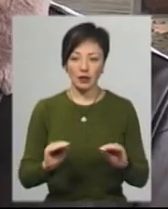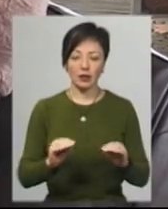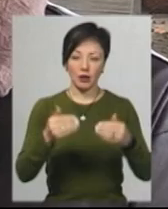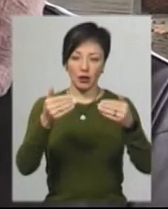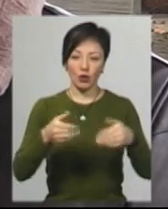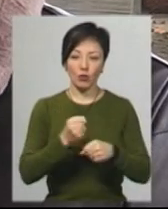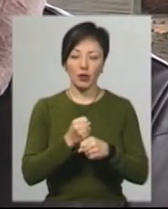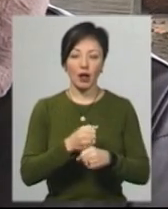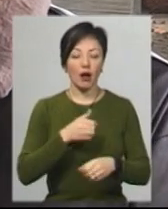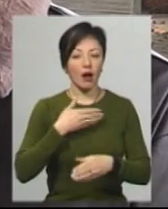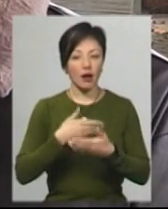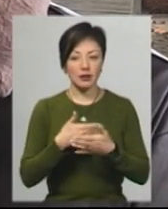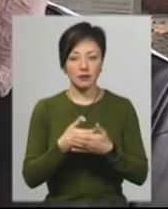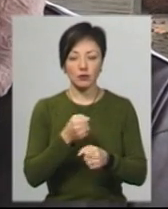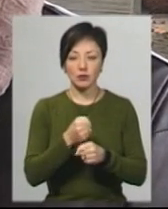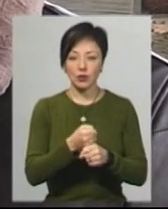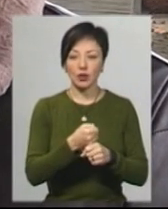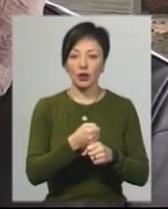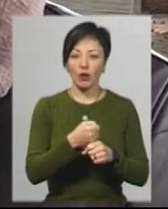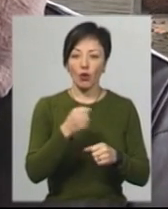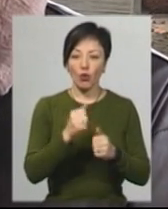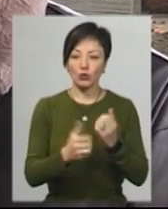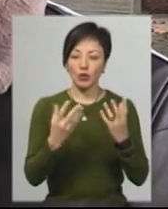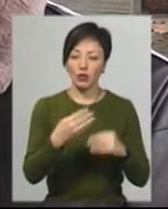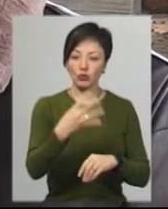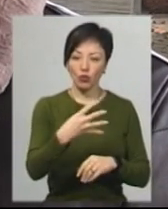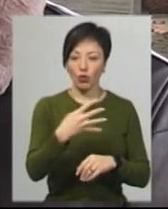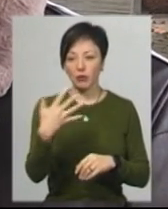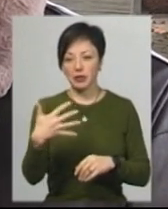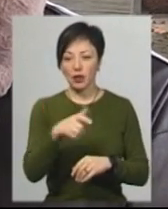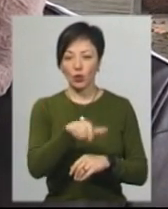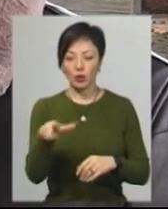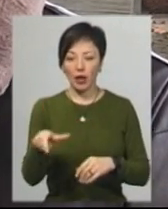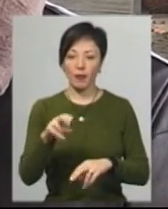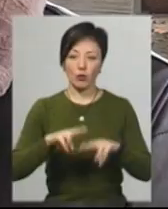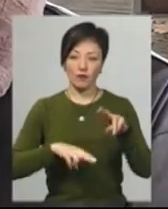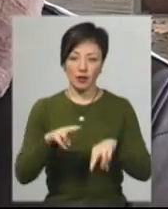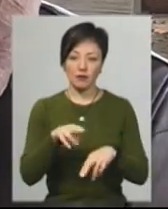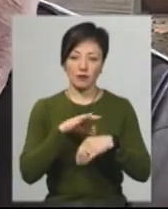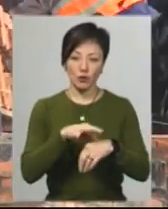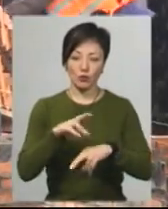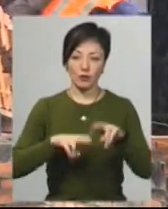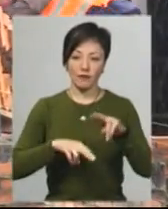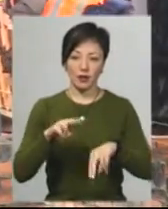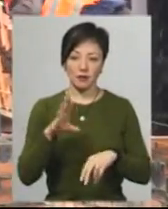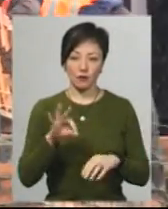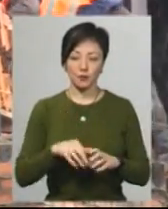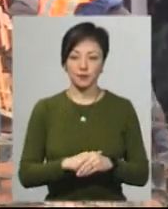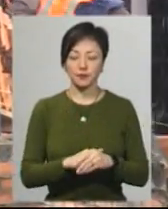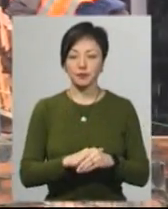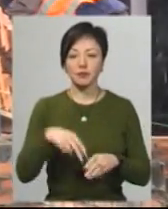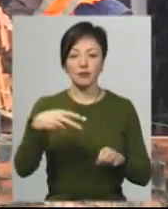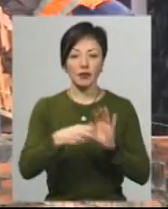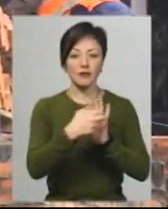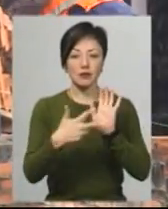Роботи тривають активно, кожного дня від 40 до 50 людей є на об'єкті будівництва і ведуть будівництво. У 2018